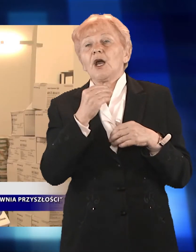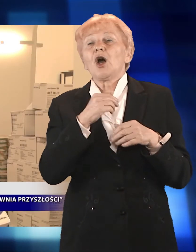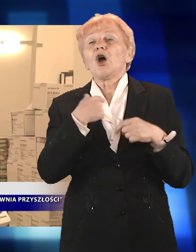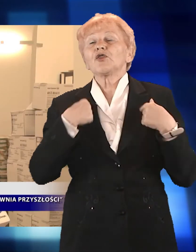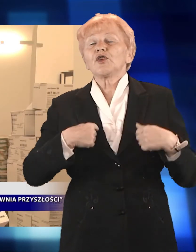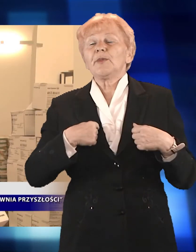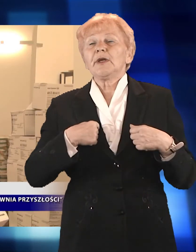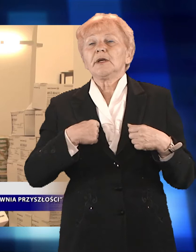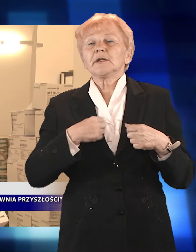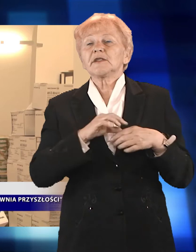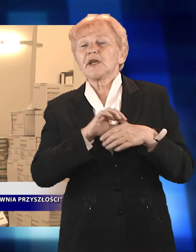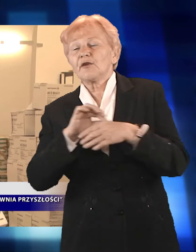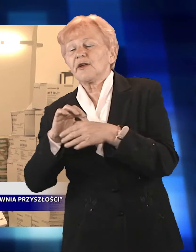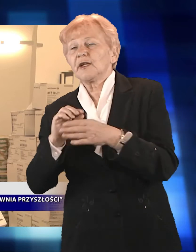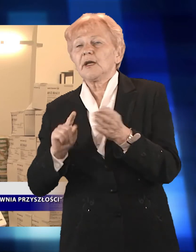osoby niepełnosprawne.